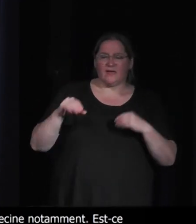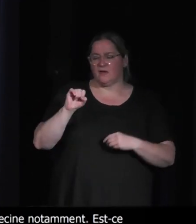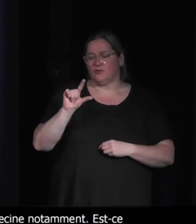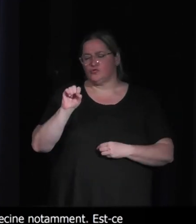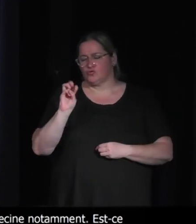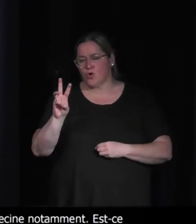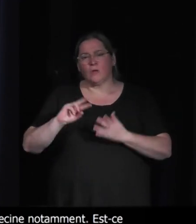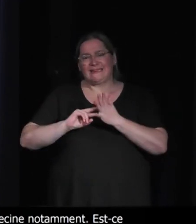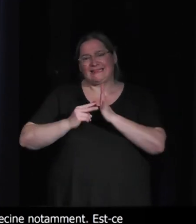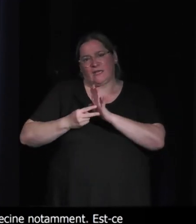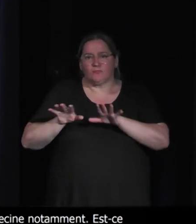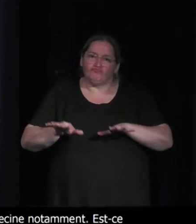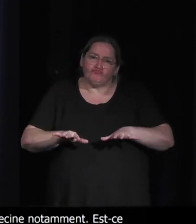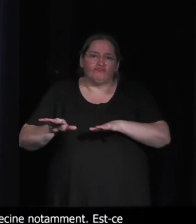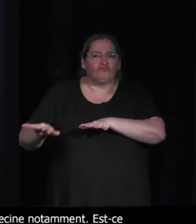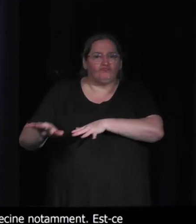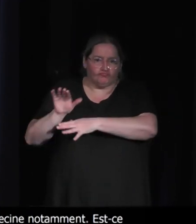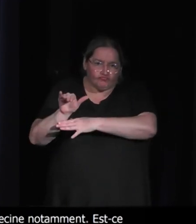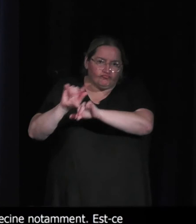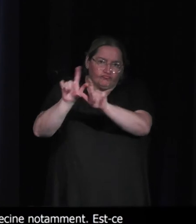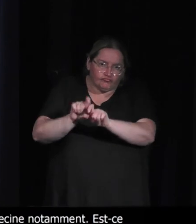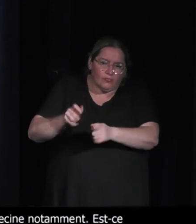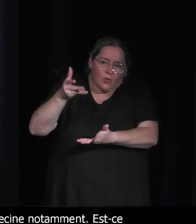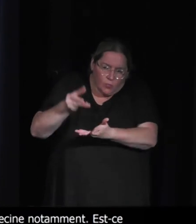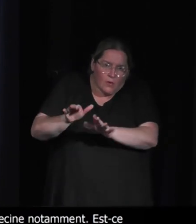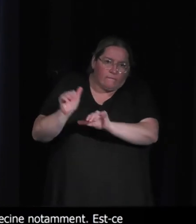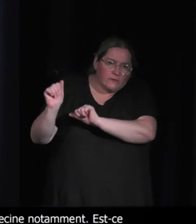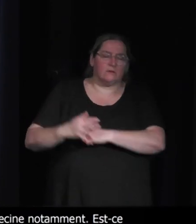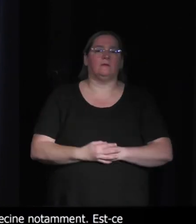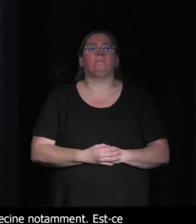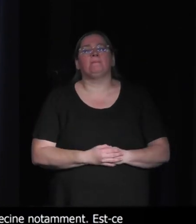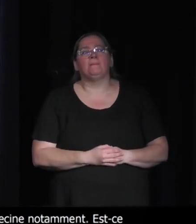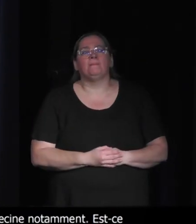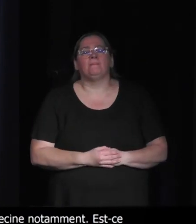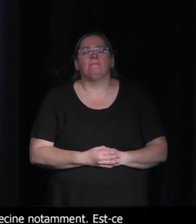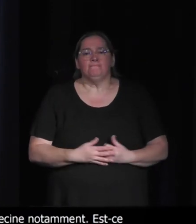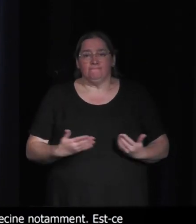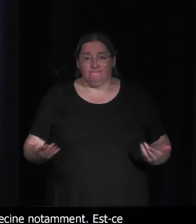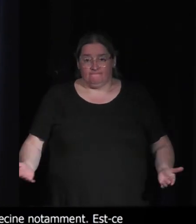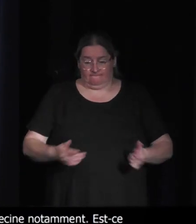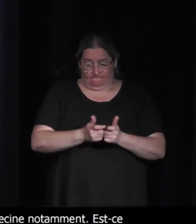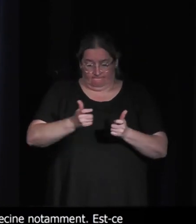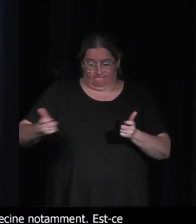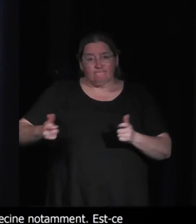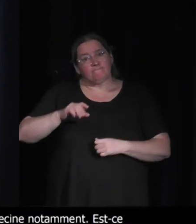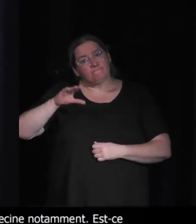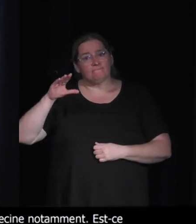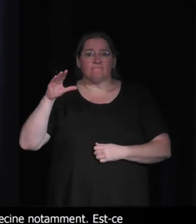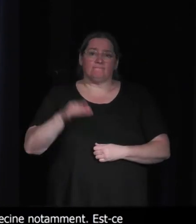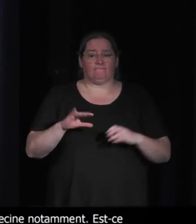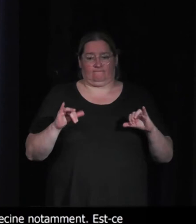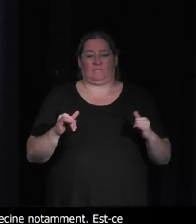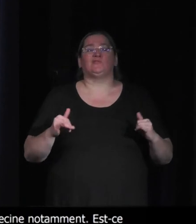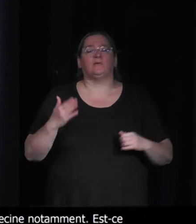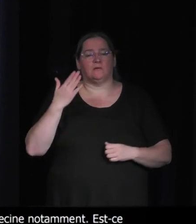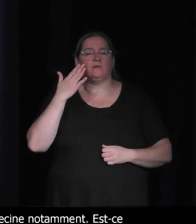On peut l'espérer. Après, évidemment, l'industrie du jeu est aussi prise dans le contexte du